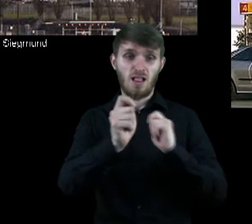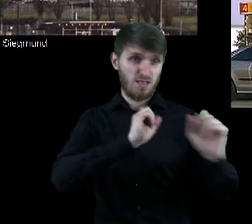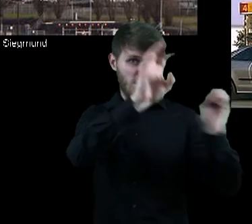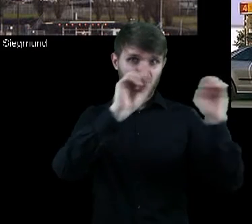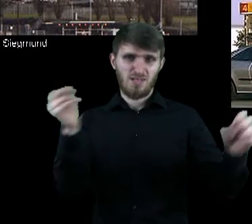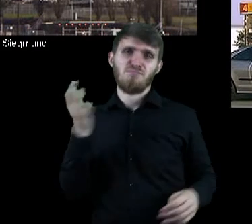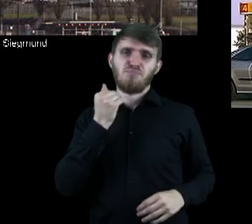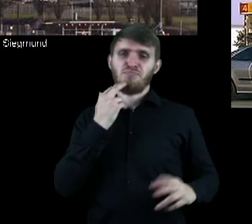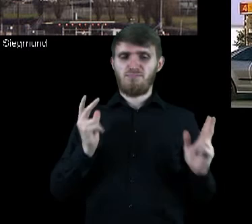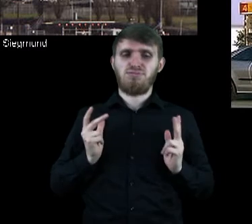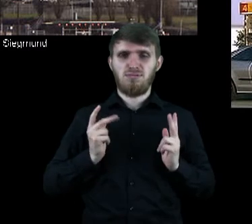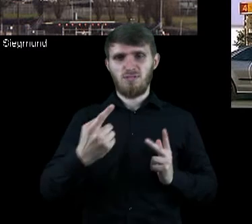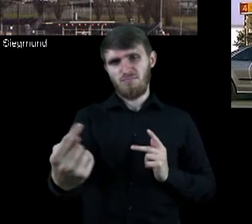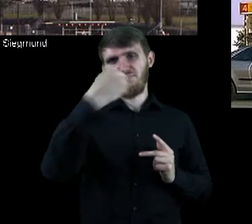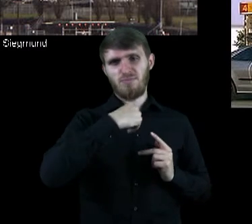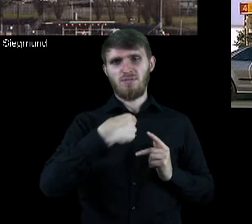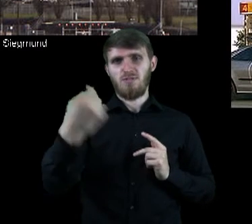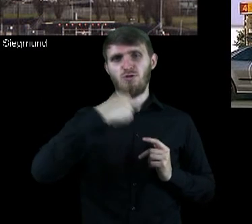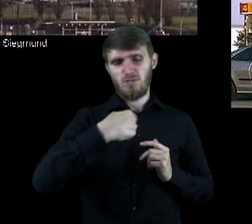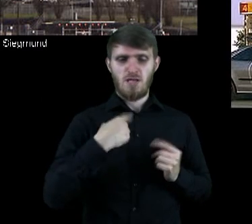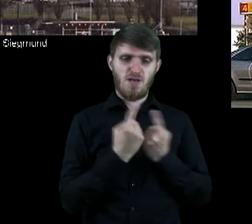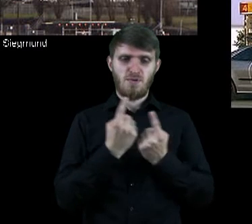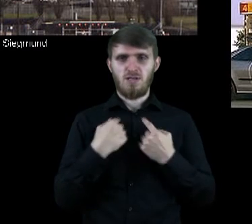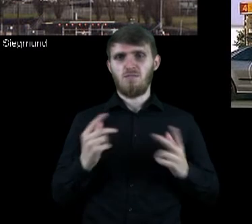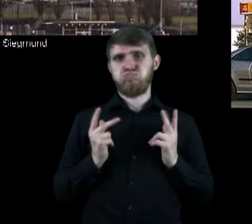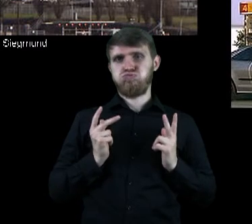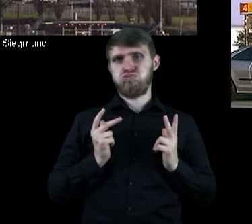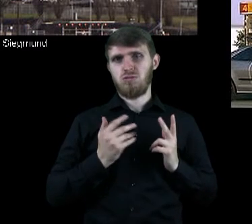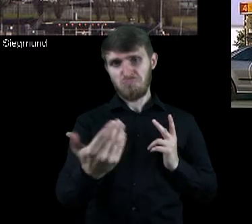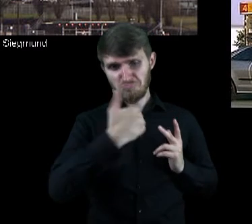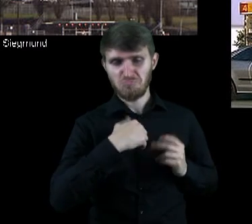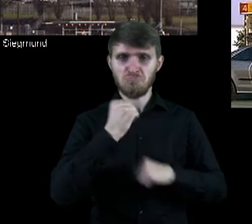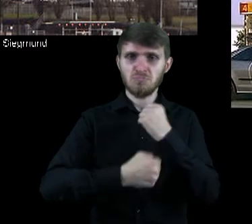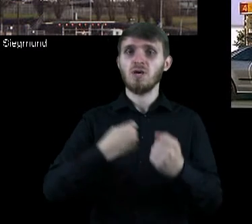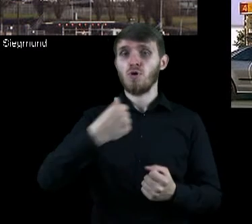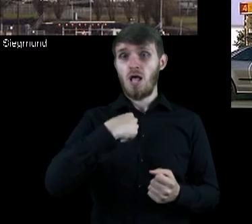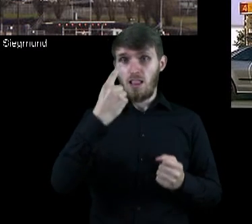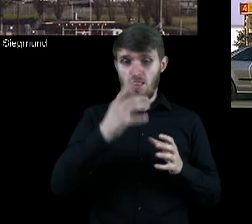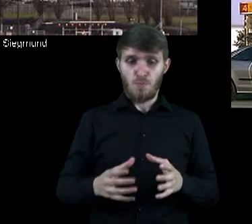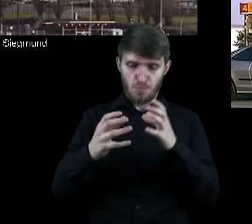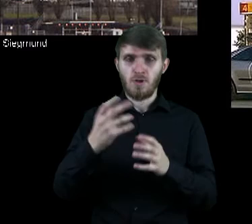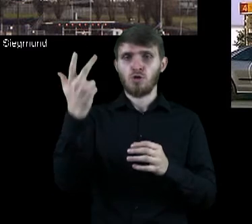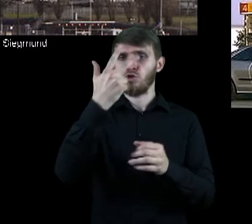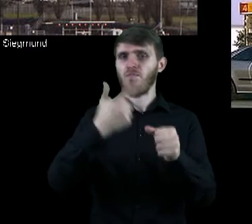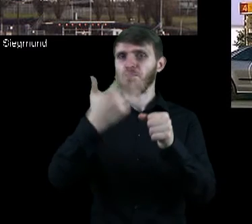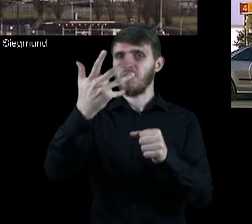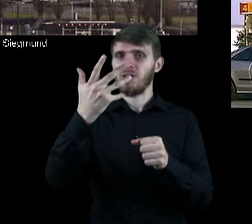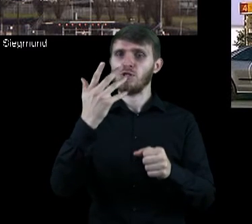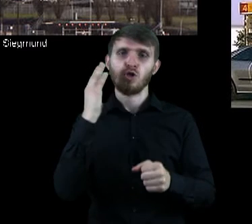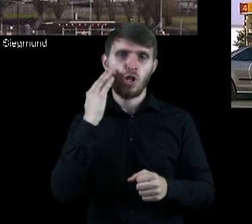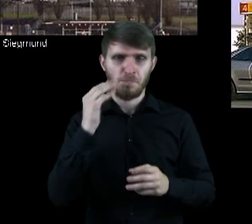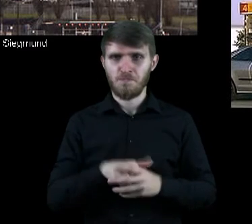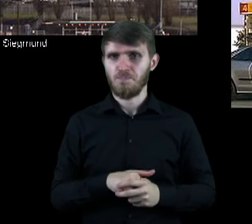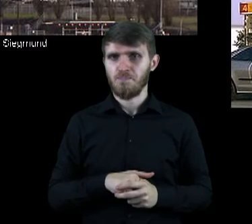Że nie musi dbać o transport. Załóżmy, że kontrahenci są gotowi kupować benzynkę, bezpośrednio w rafinerii i płacą